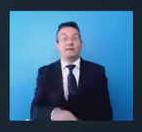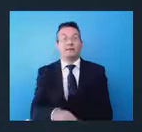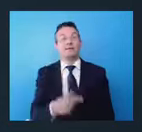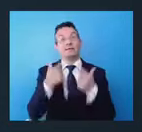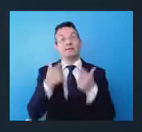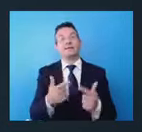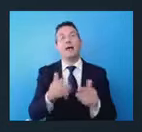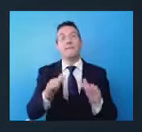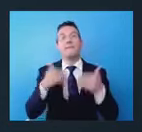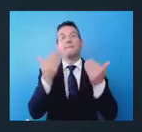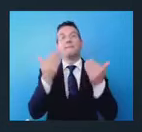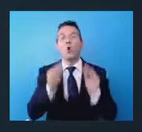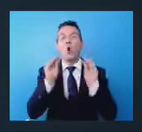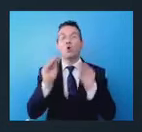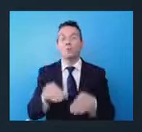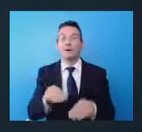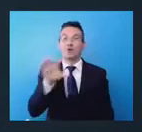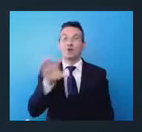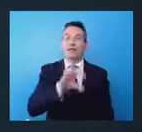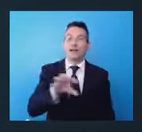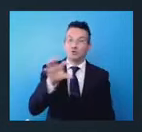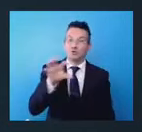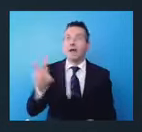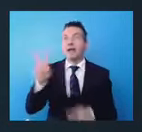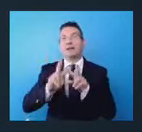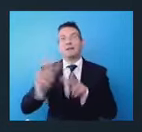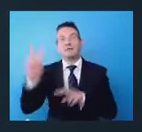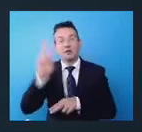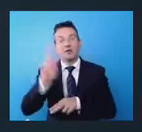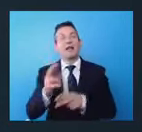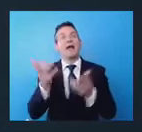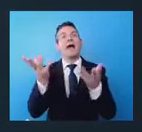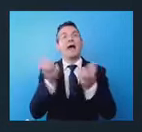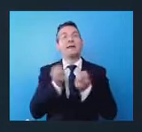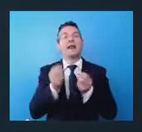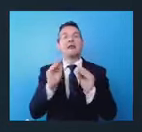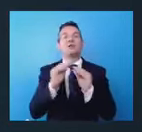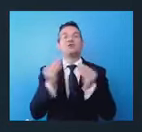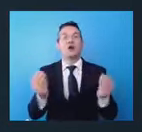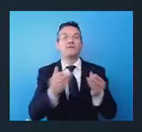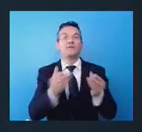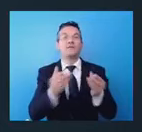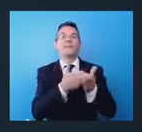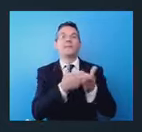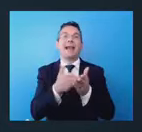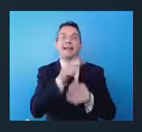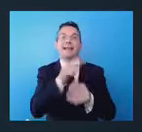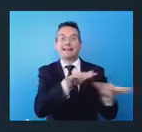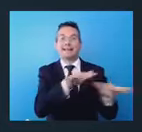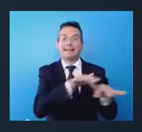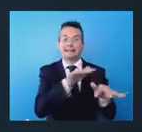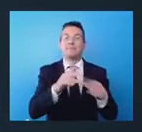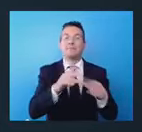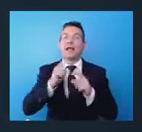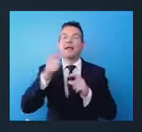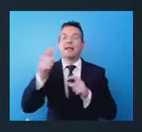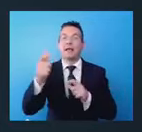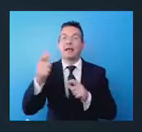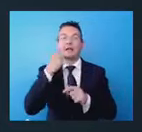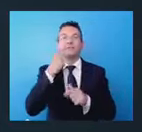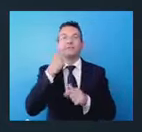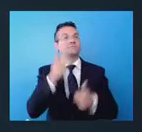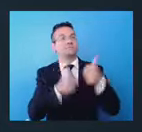territorio regionale nazionale, attrarre i giovani nelle carriere marittime e quindi sostenere lo sviluppo competitivo regionale.